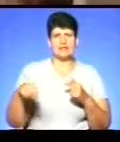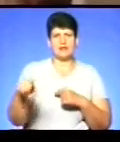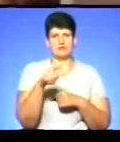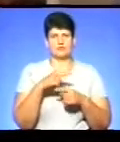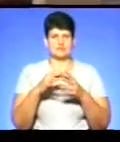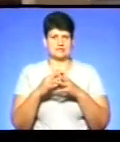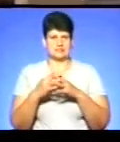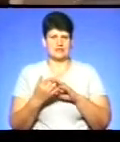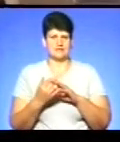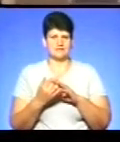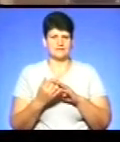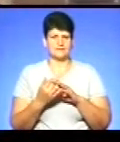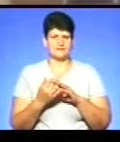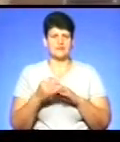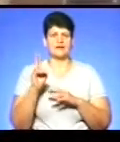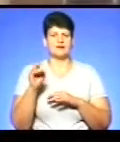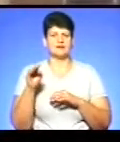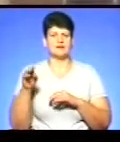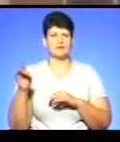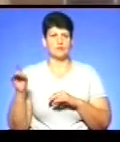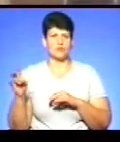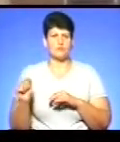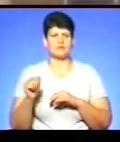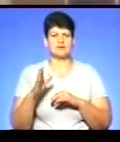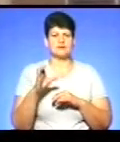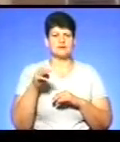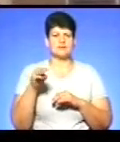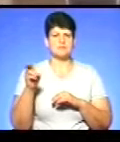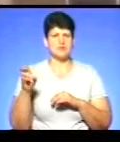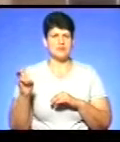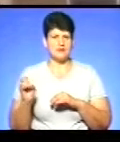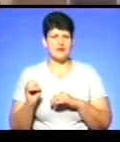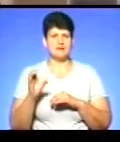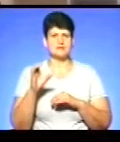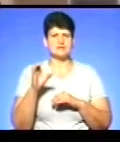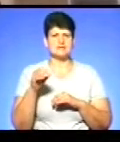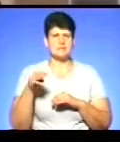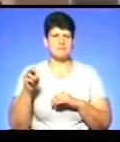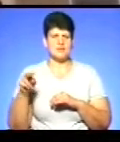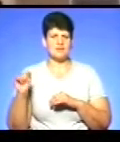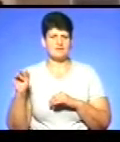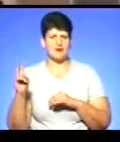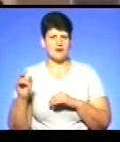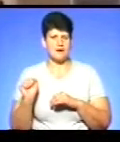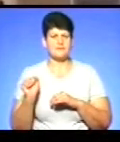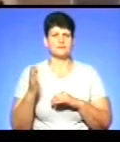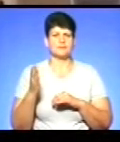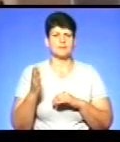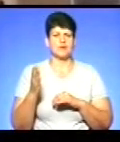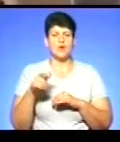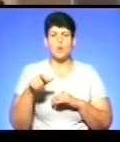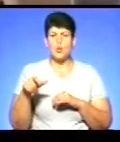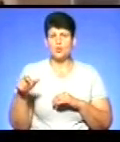Єрки, Катеринопіль, Стебне, Юрківка, Стецівка, Скаліватка, люди,